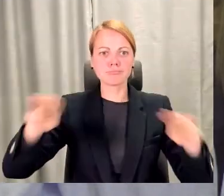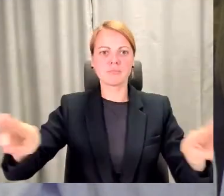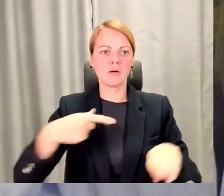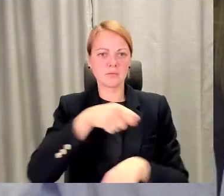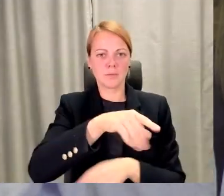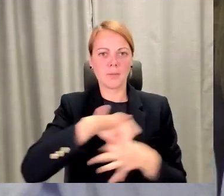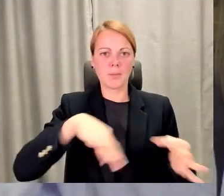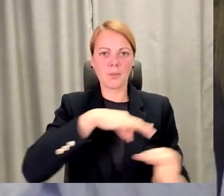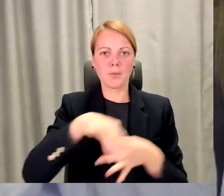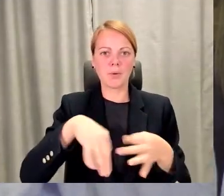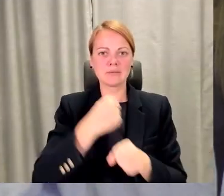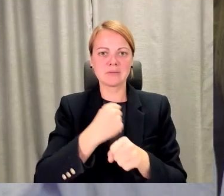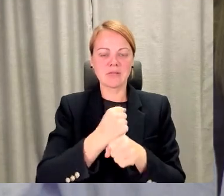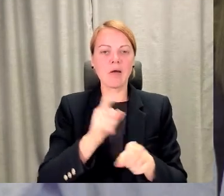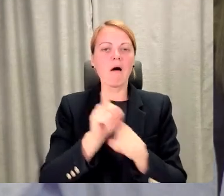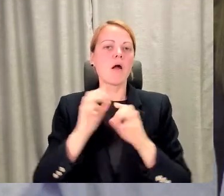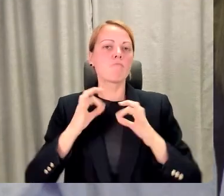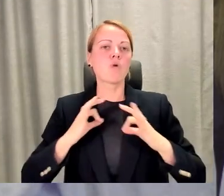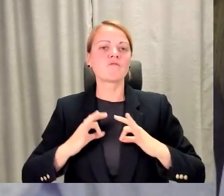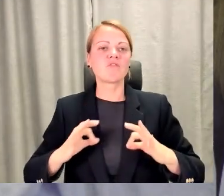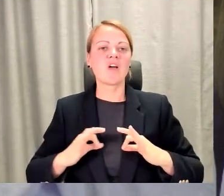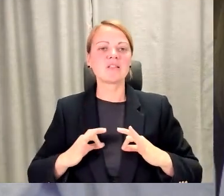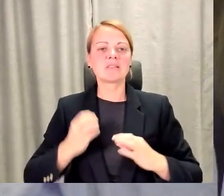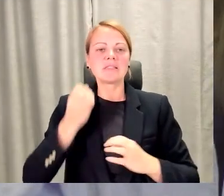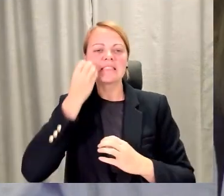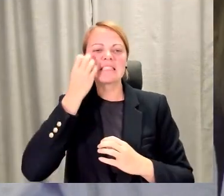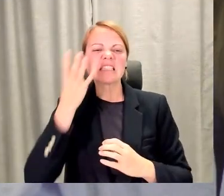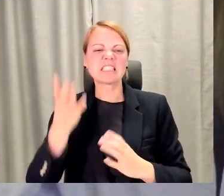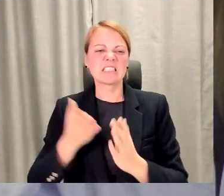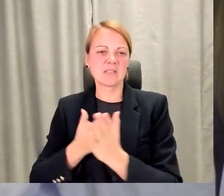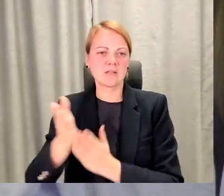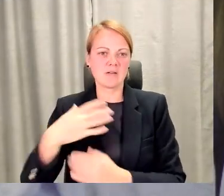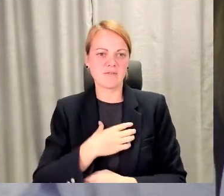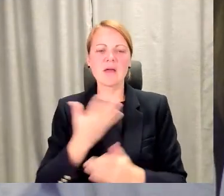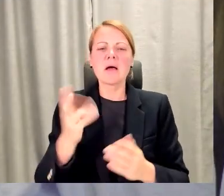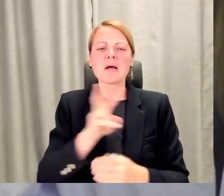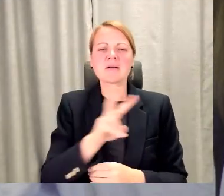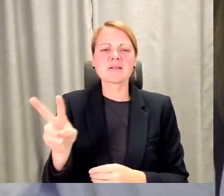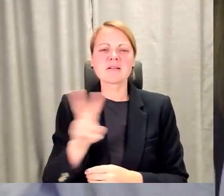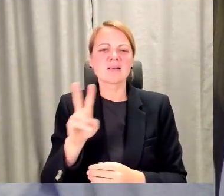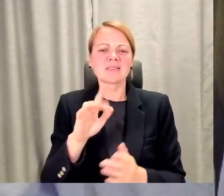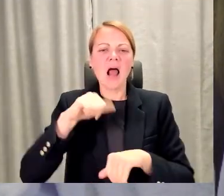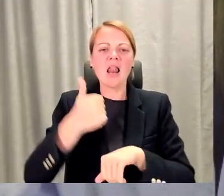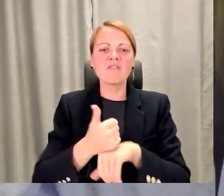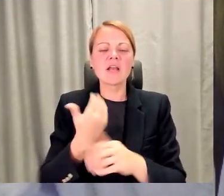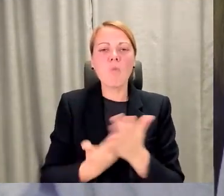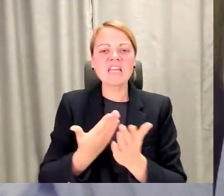daudz profesijas arī izzūda. Es teiktu, kas ir tas galvenais motivātors cilvēkam mācīties